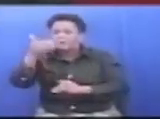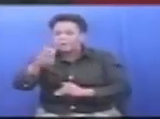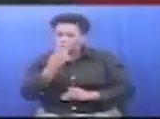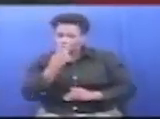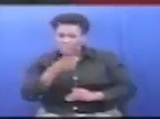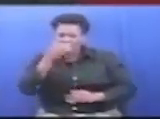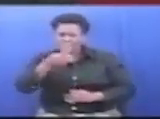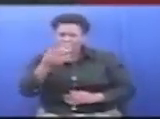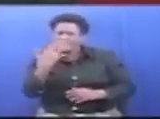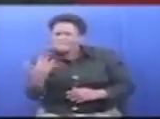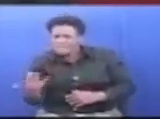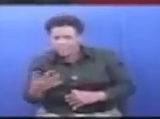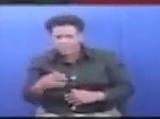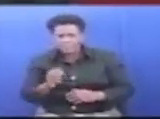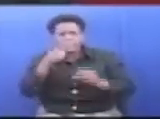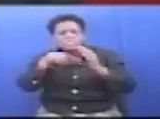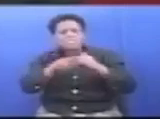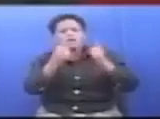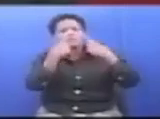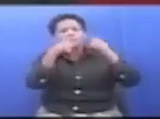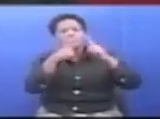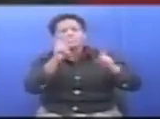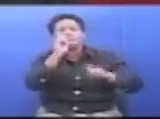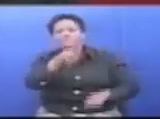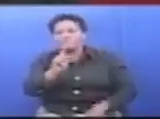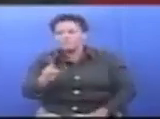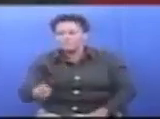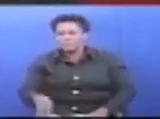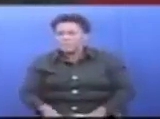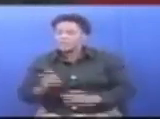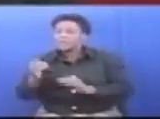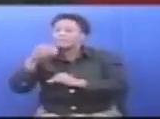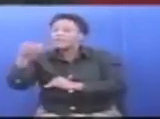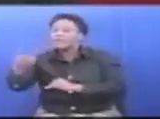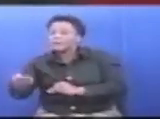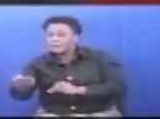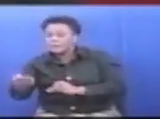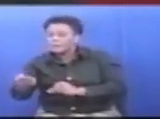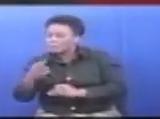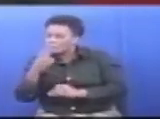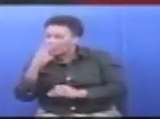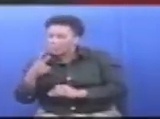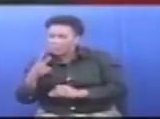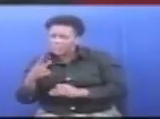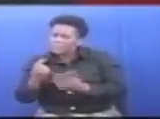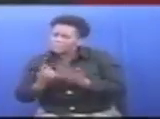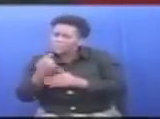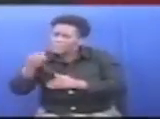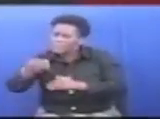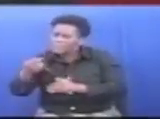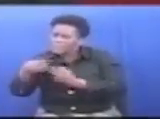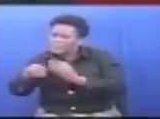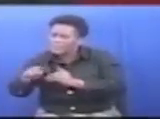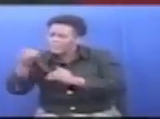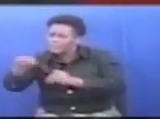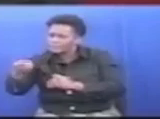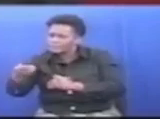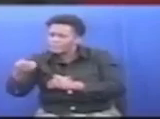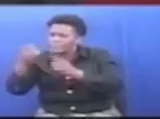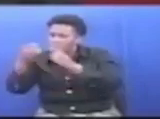Sani kutua ilimu Ya wanavijiji waloko ujirani kuto ingia Na wanapo ingia ofata utaratibu gani Na amindu kifanta hivo wote